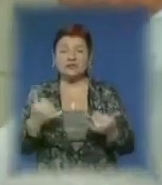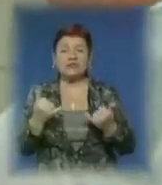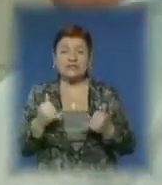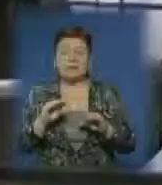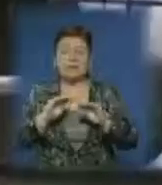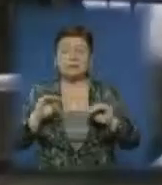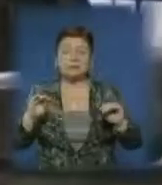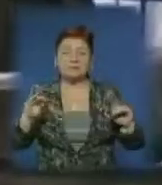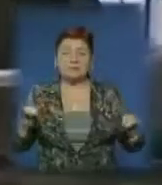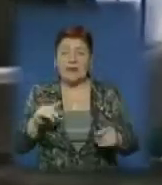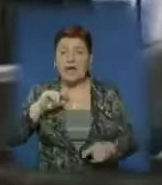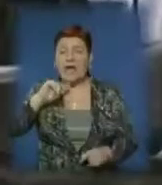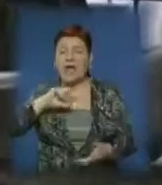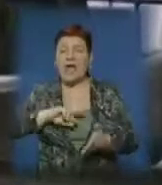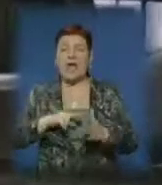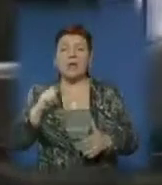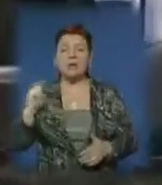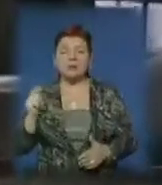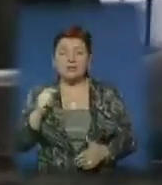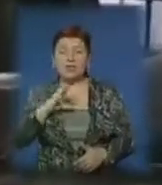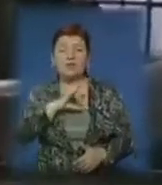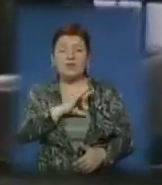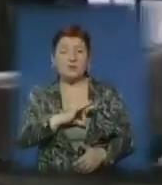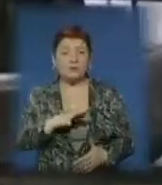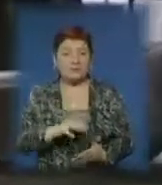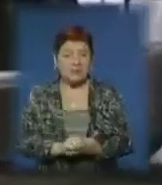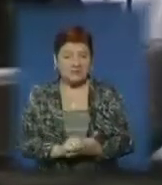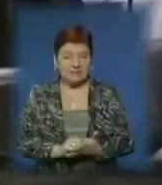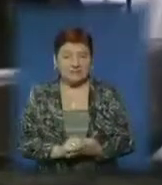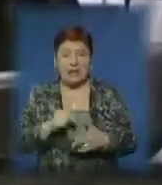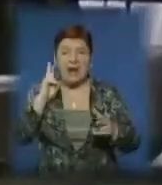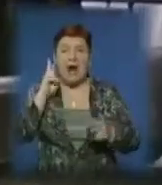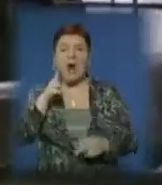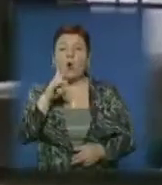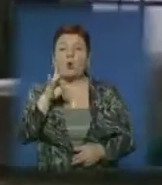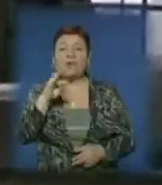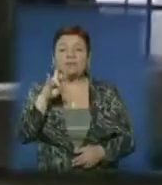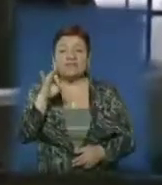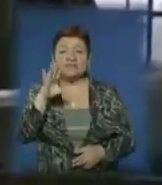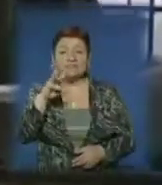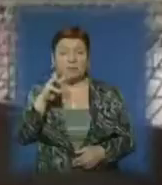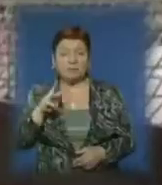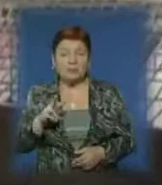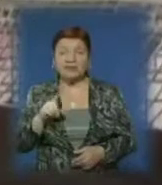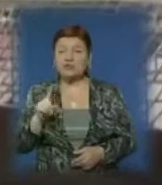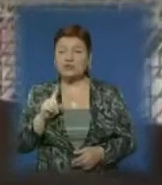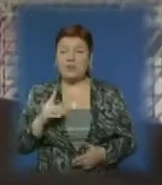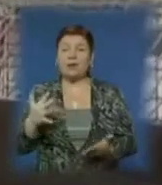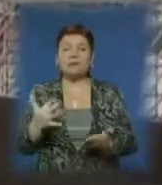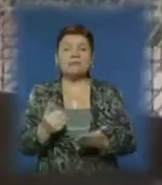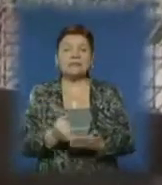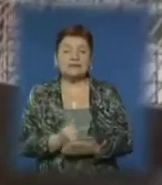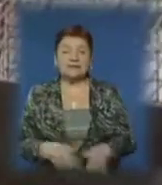устаткуванням. Економічно, звичайно, вигідно займатися кролівництвом, але для того, щоб досягти